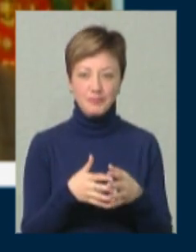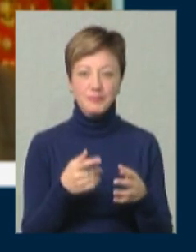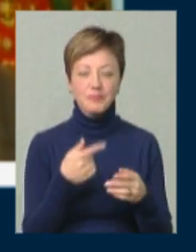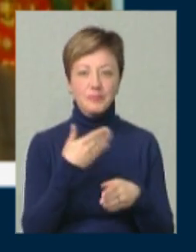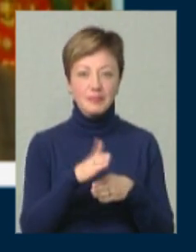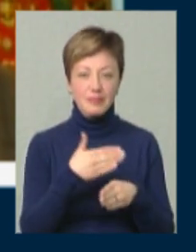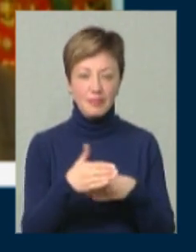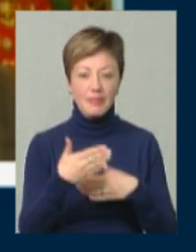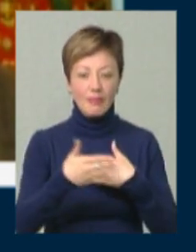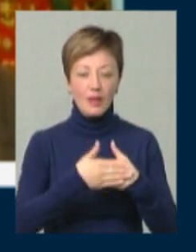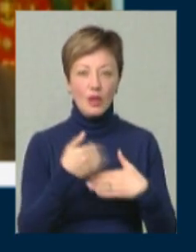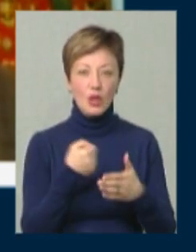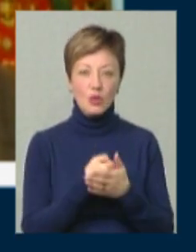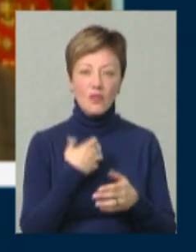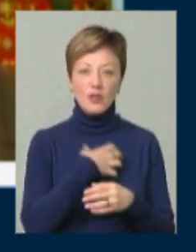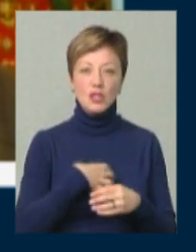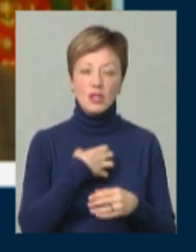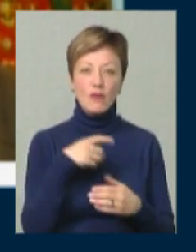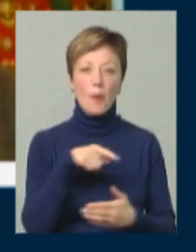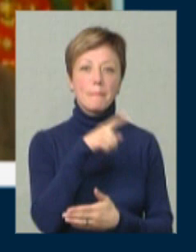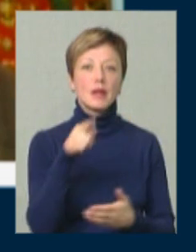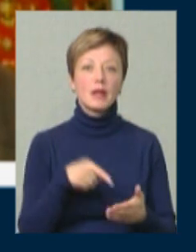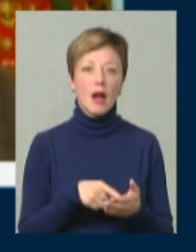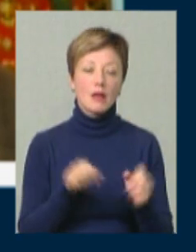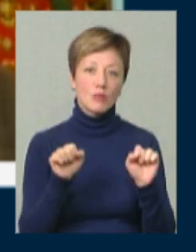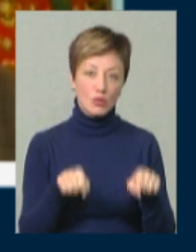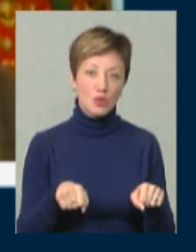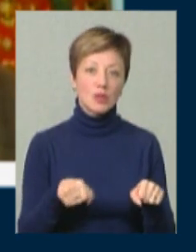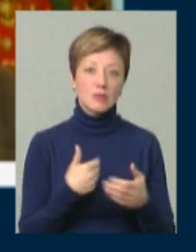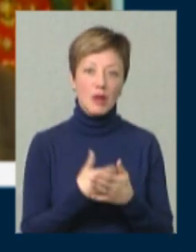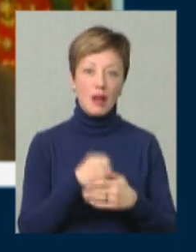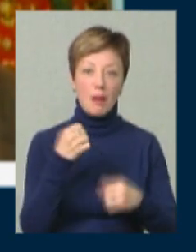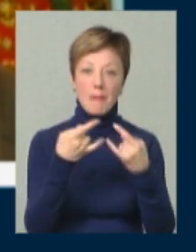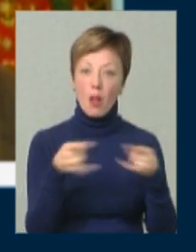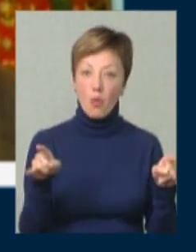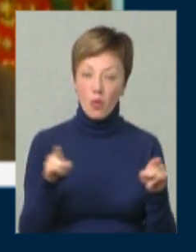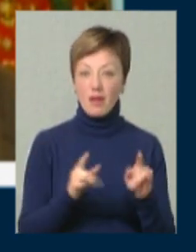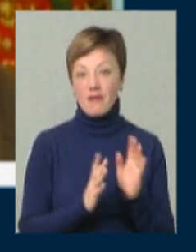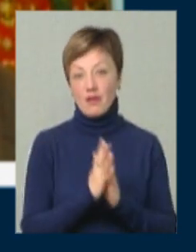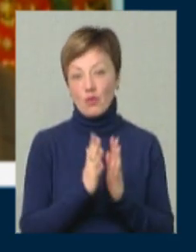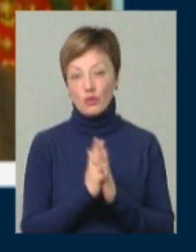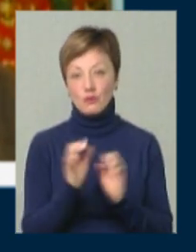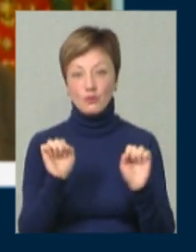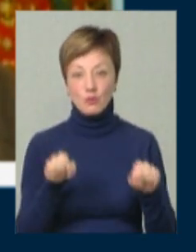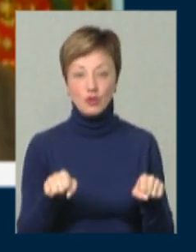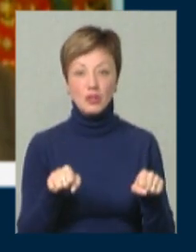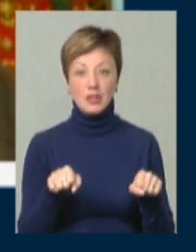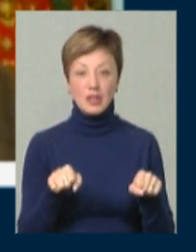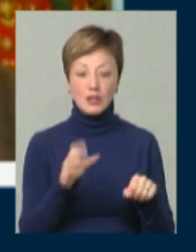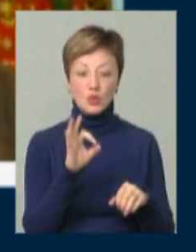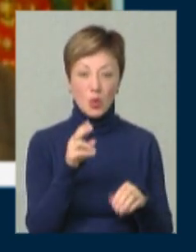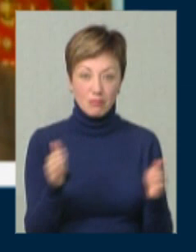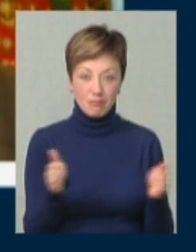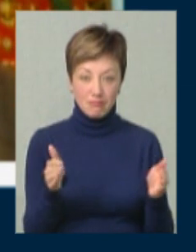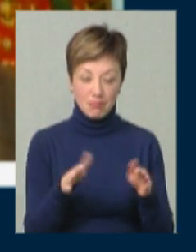підійшли до, напевно, дуже важливого питання. Ну, можна, звичайно, на балконі вирощувати, можна на кількох